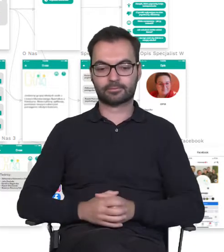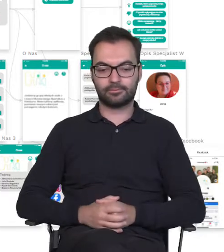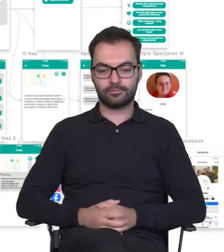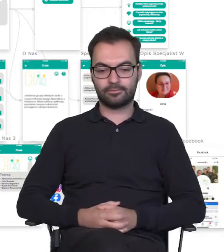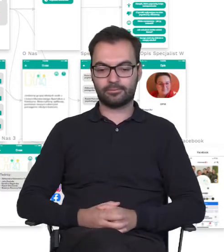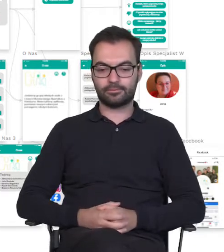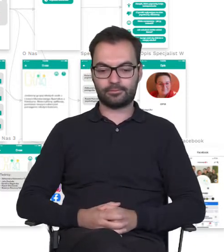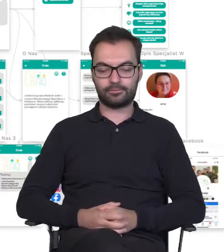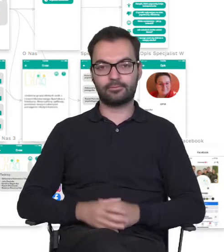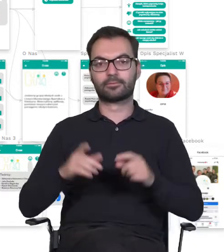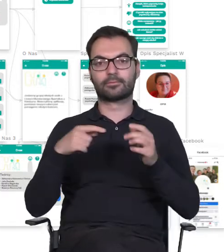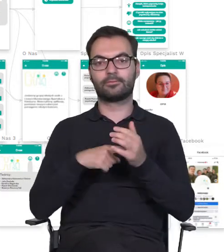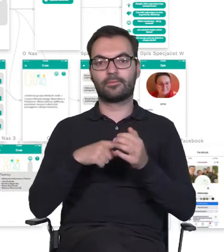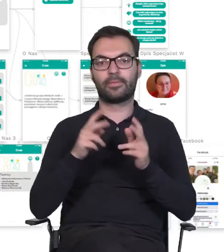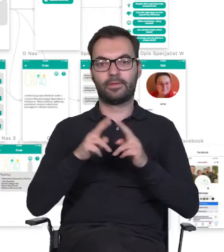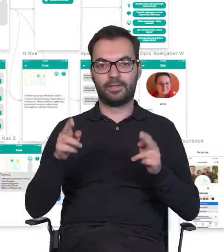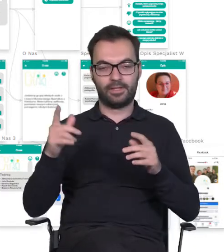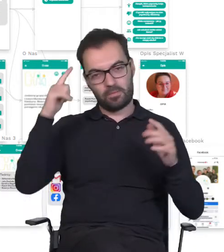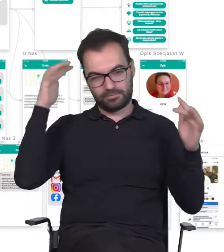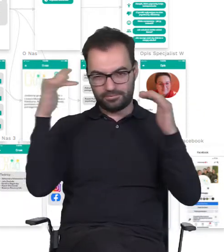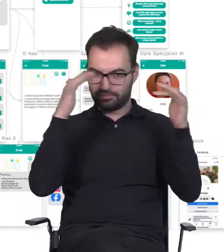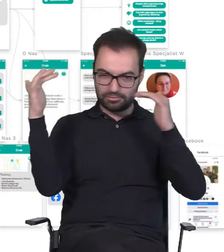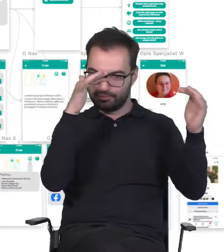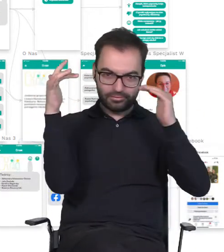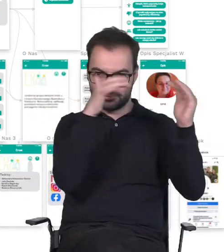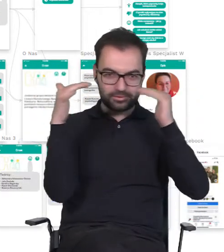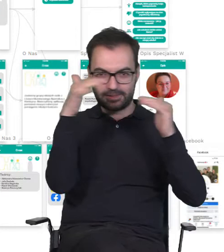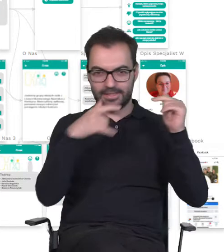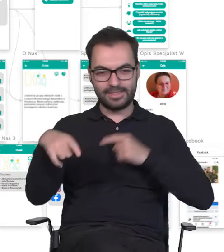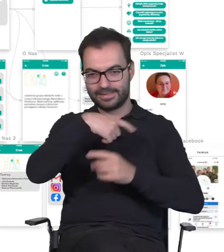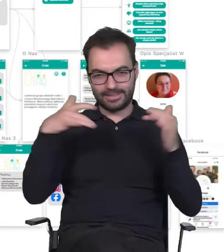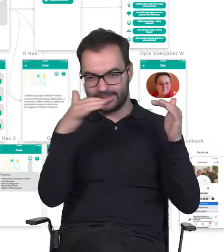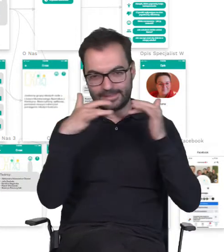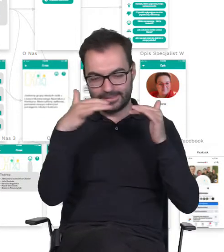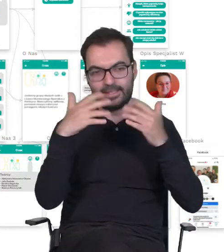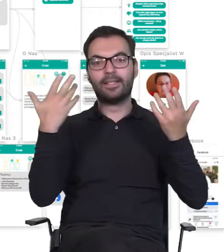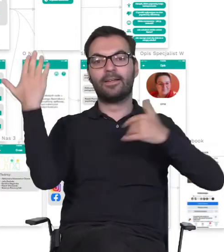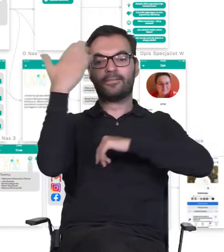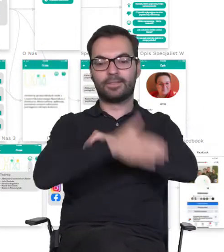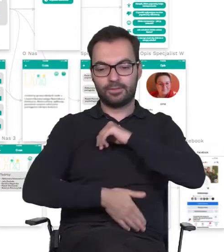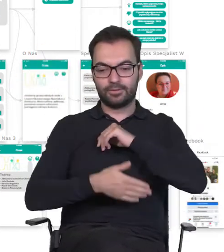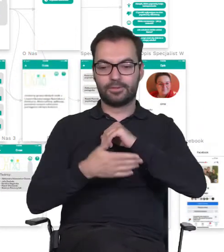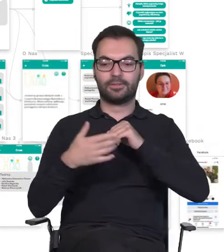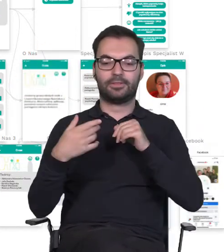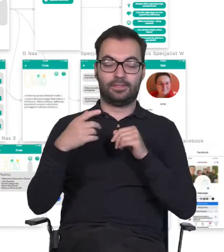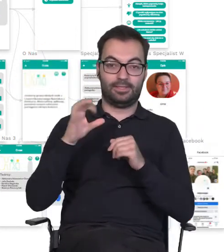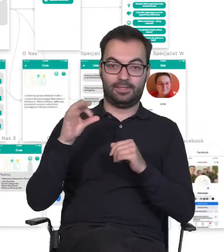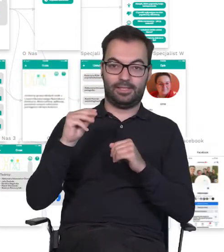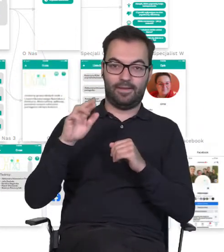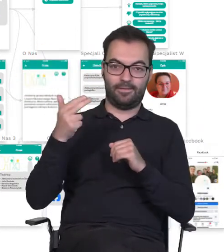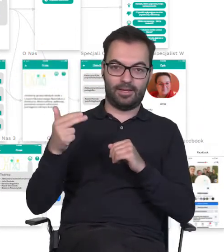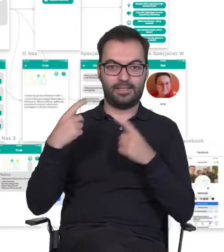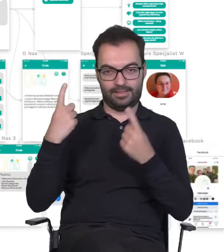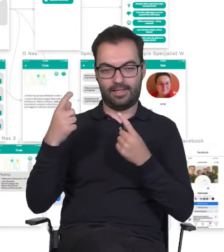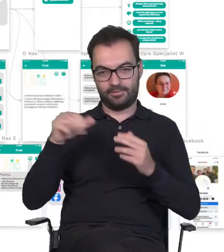To był też moment na burzę mózgów, aby ostatecznie tak naprawdę sam Seweryn mógł